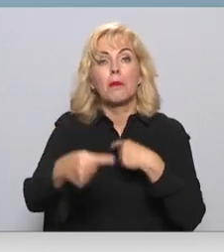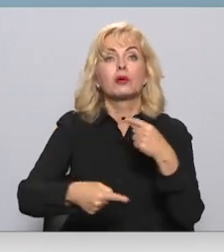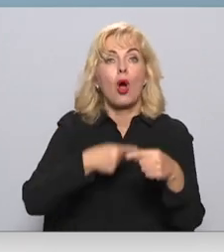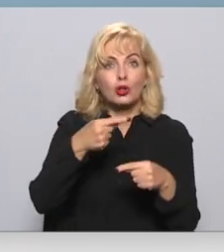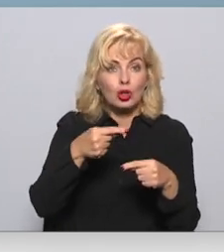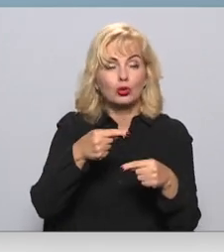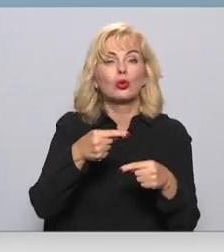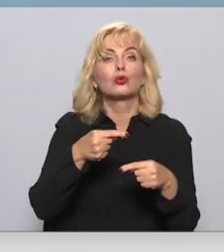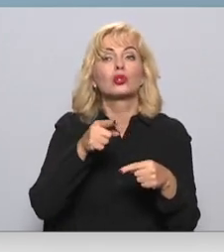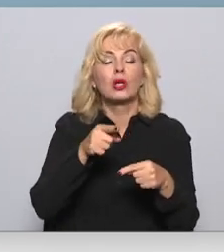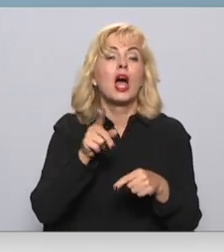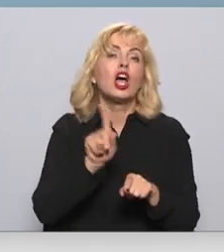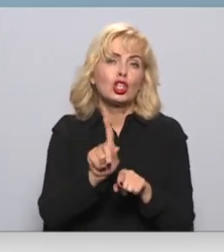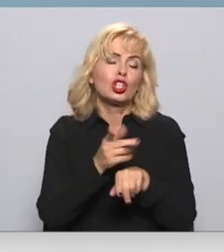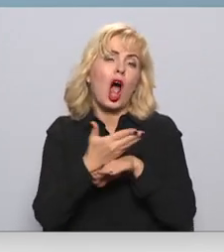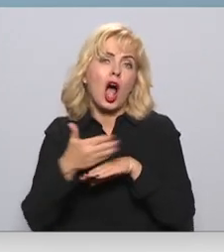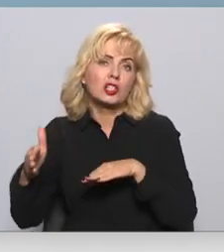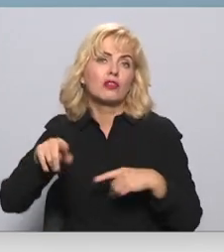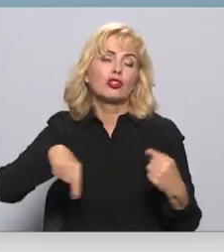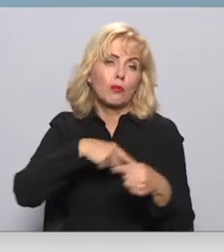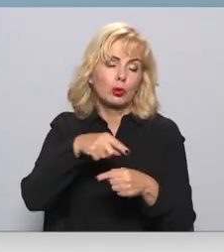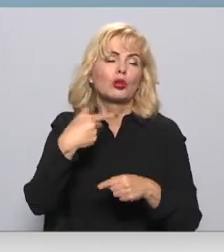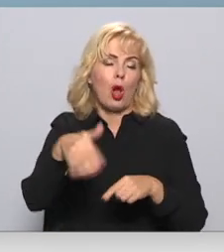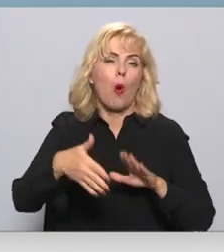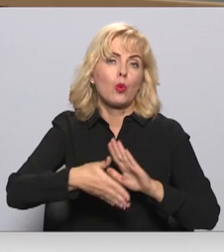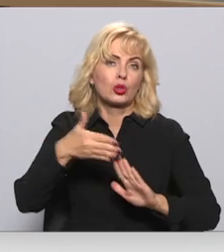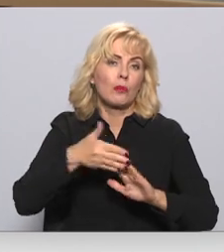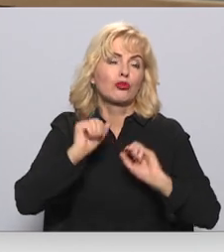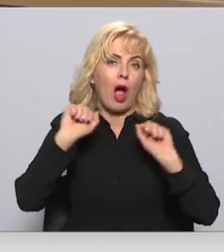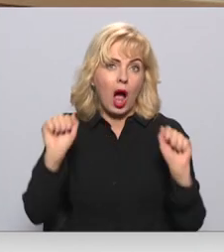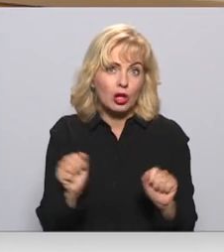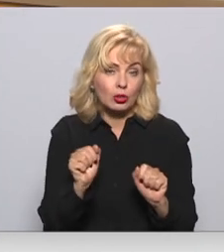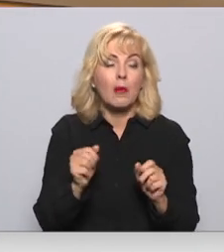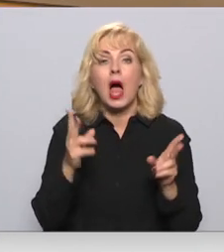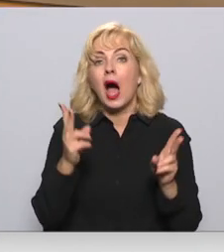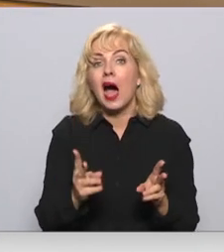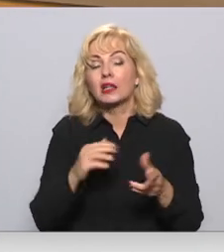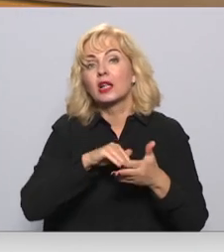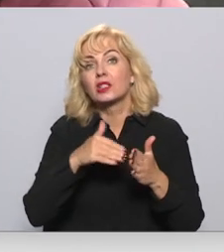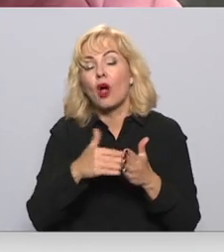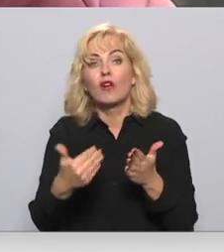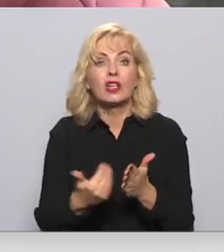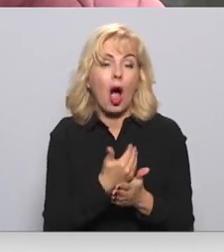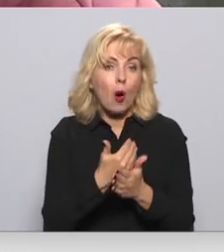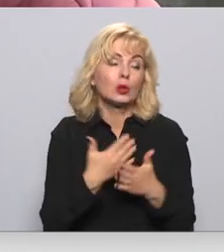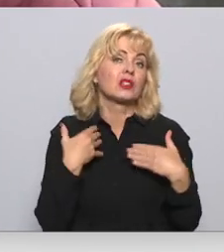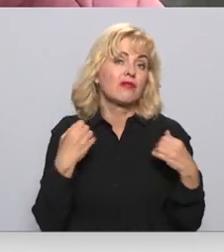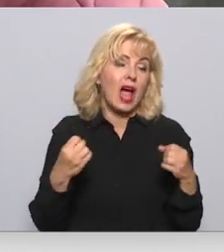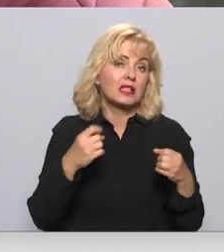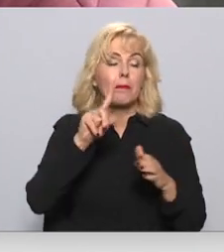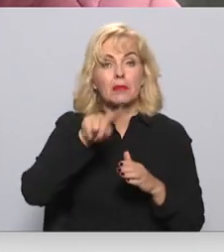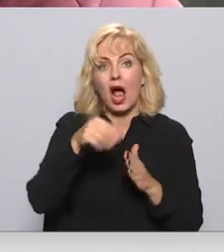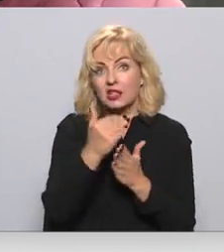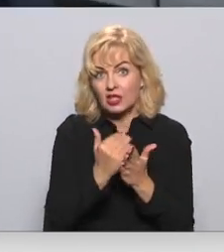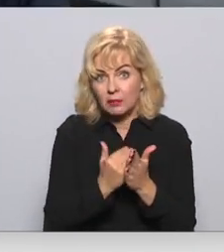teiktu, ka ir atsevišķi plūsmas, kur mēs pat esam uzlabojusi šo ātrumu. Taču ārkārtas stāvoklis un jaunās epidemioloģiskās prasības to